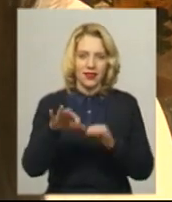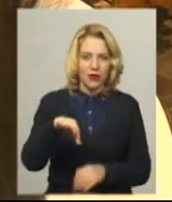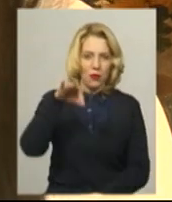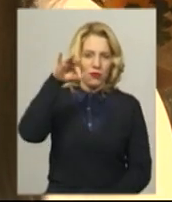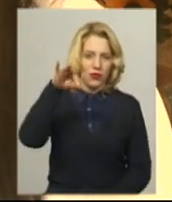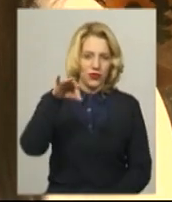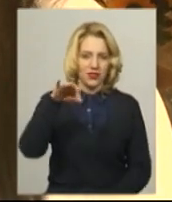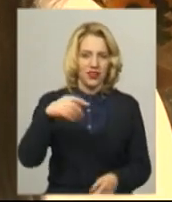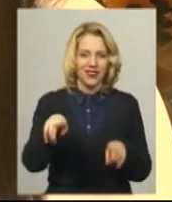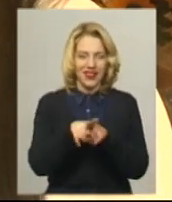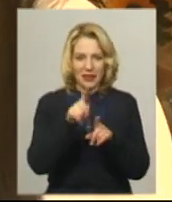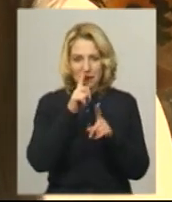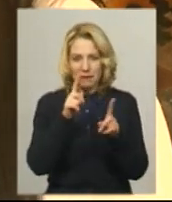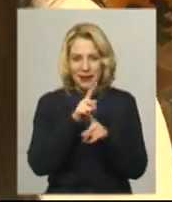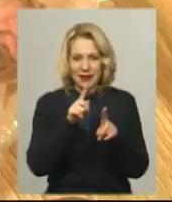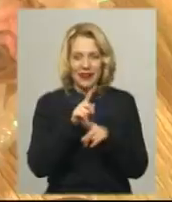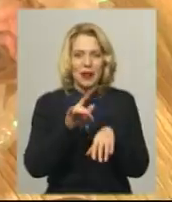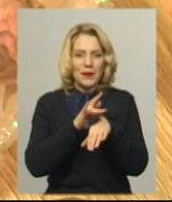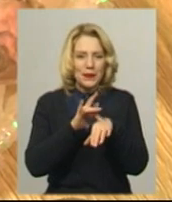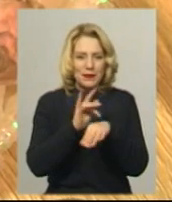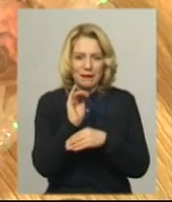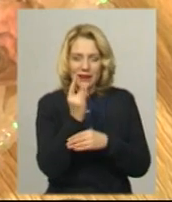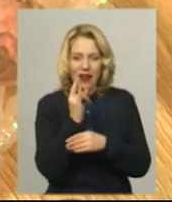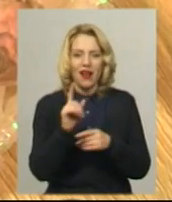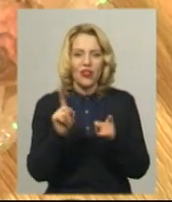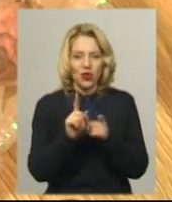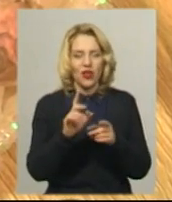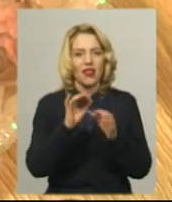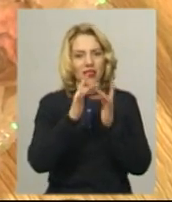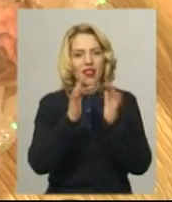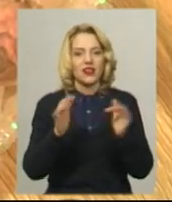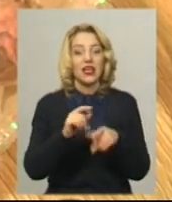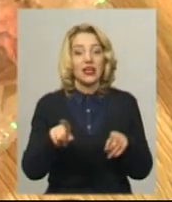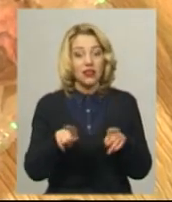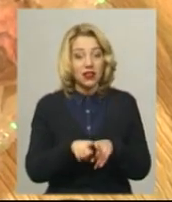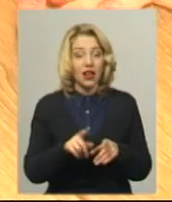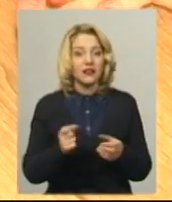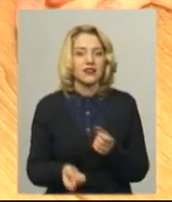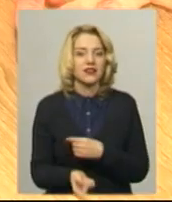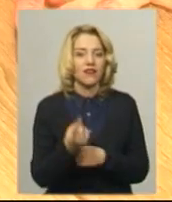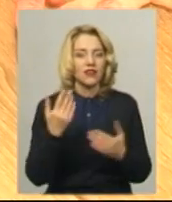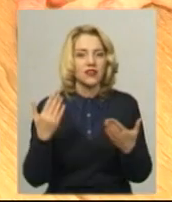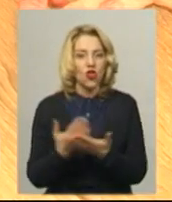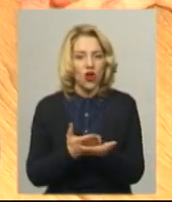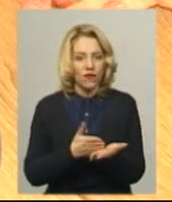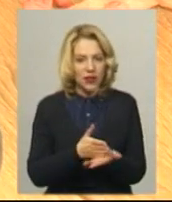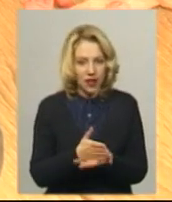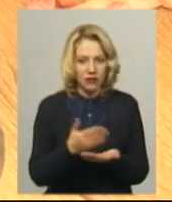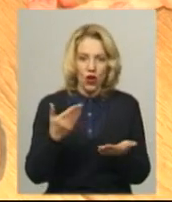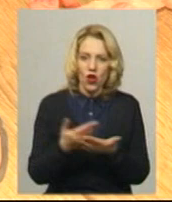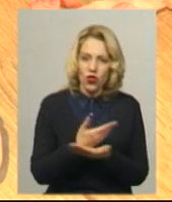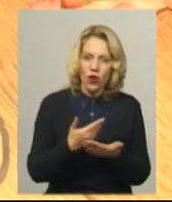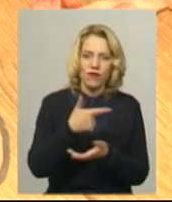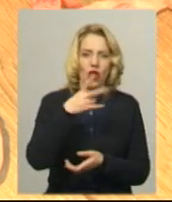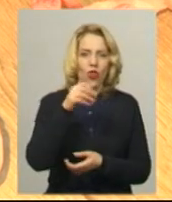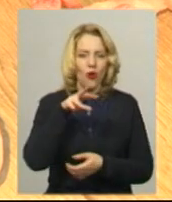малесеньких таких пупсів, щоб на ялинку Так лялькарки з'явився новий напрямок – ялинкові прикраси з мініатюрними гномами, ельфами, пупсами